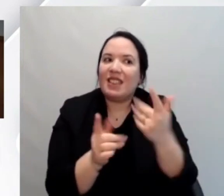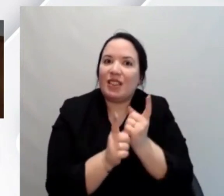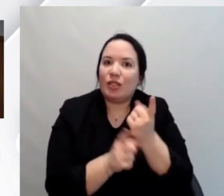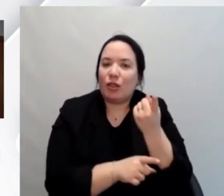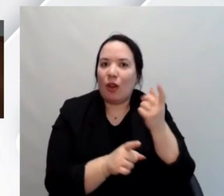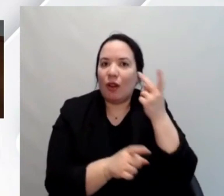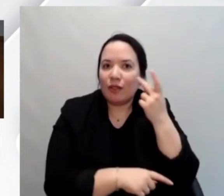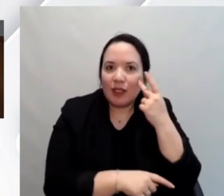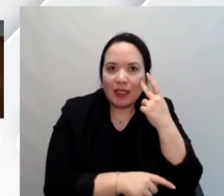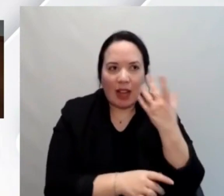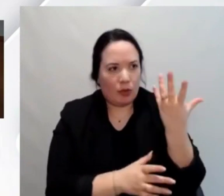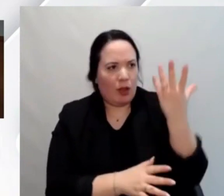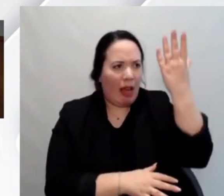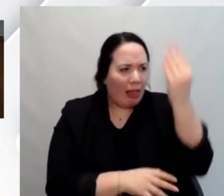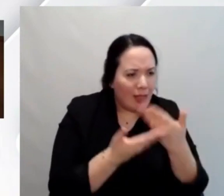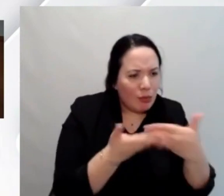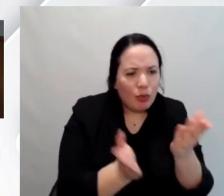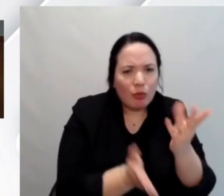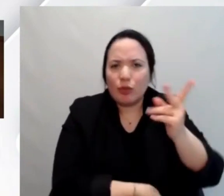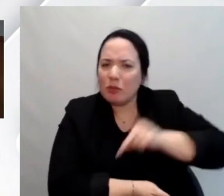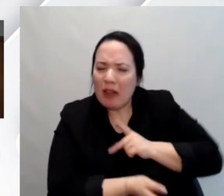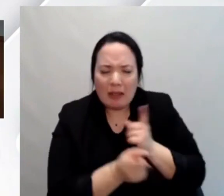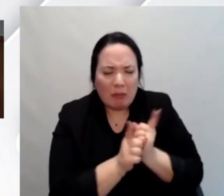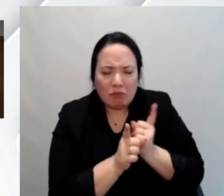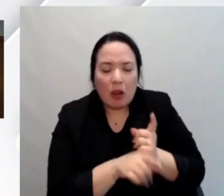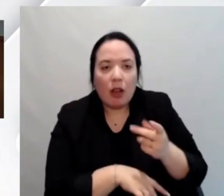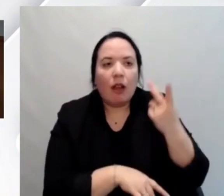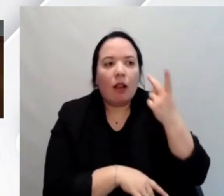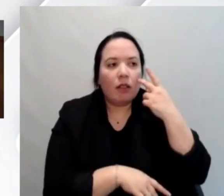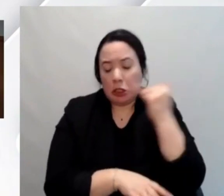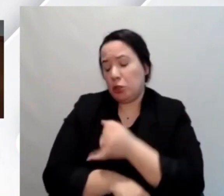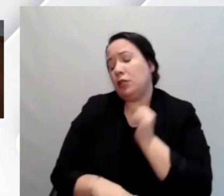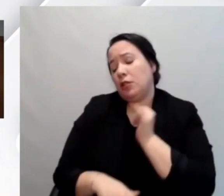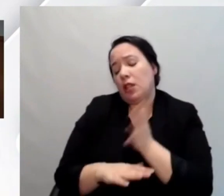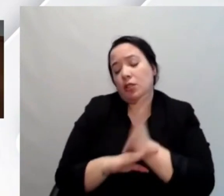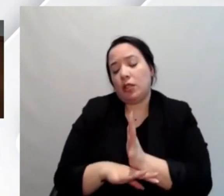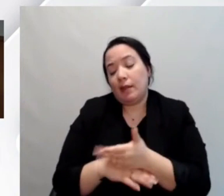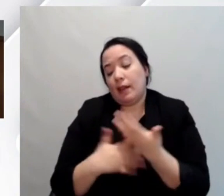entità ma parliamo di entità pubbliche e private sì facciamo le cose accessibili